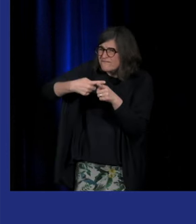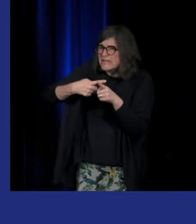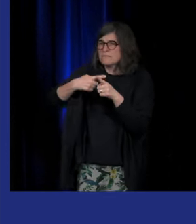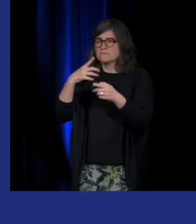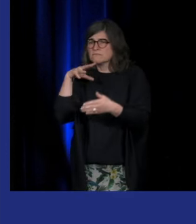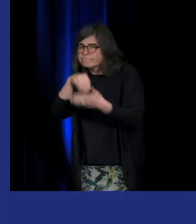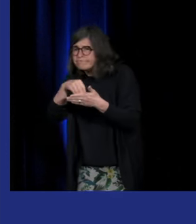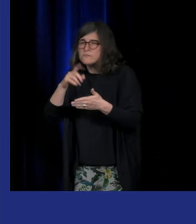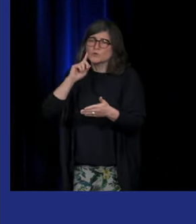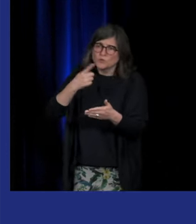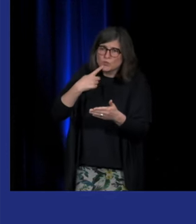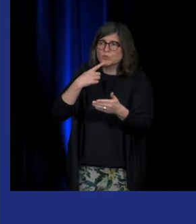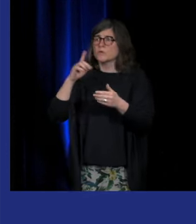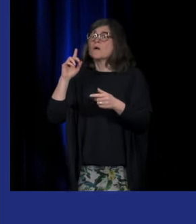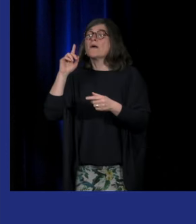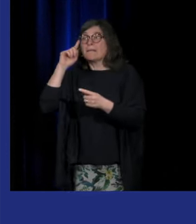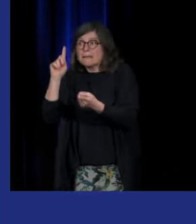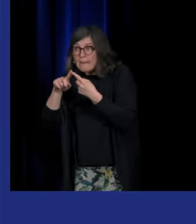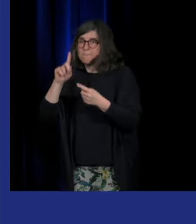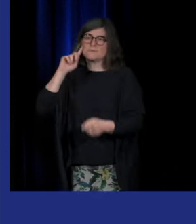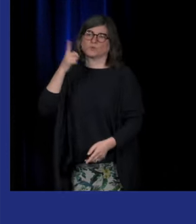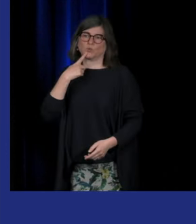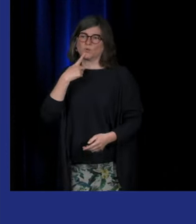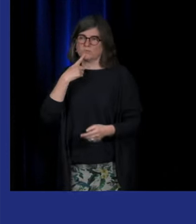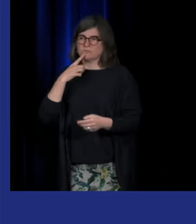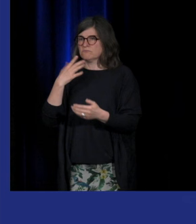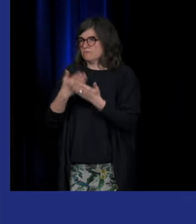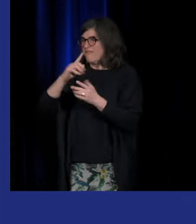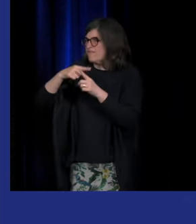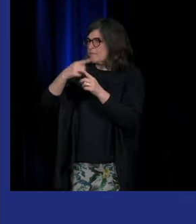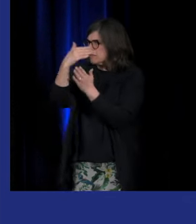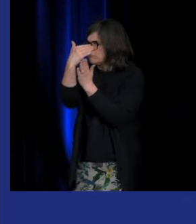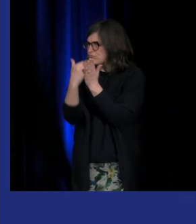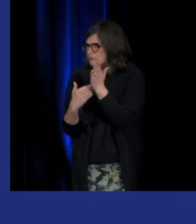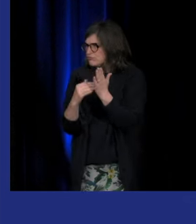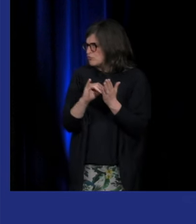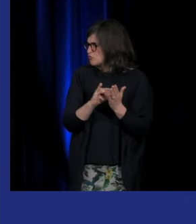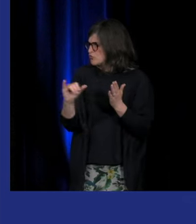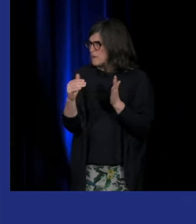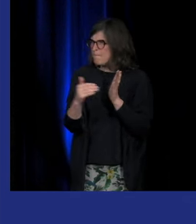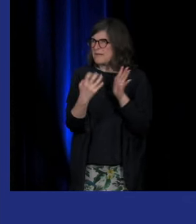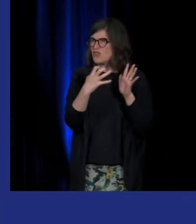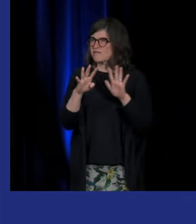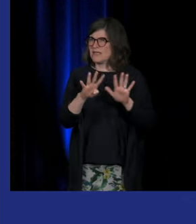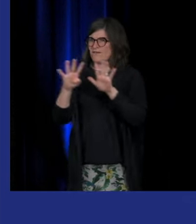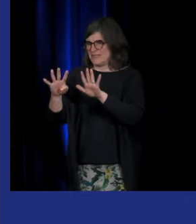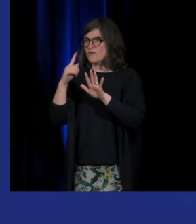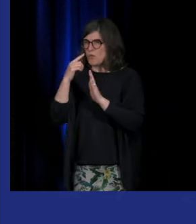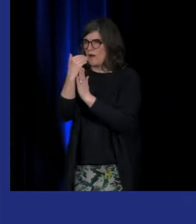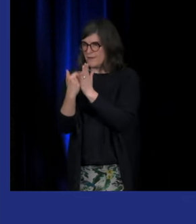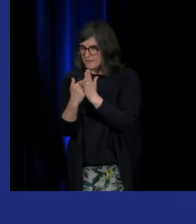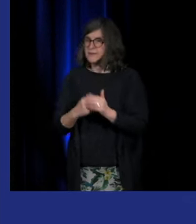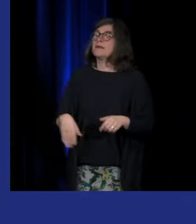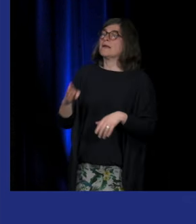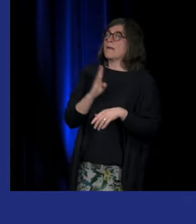signes le rôle des sourds de la sourdité dans le cinéma jusqu'à 1999 et Barbara